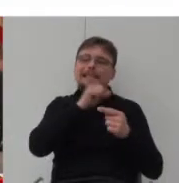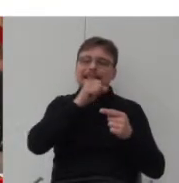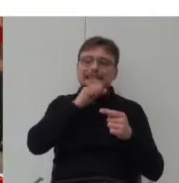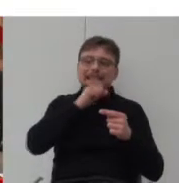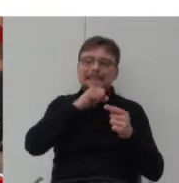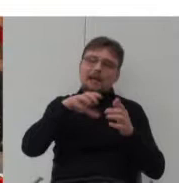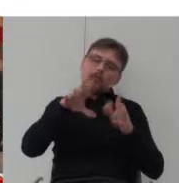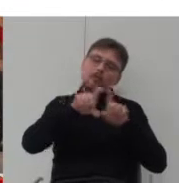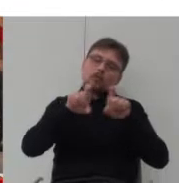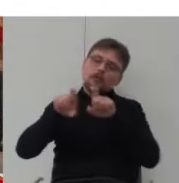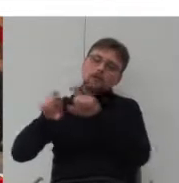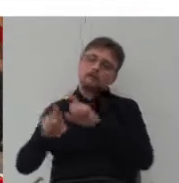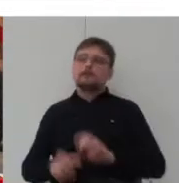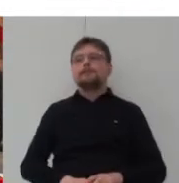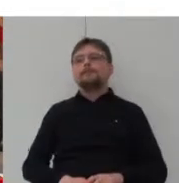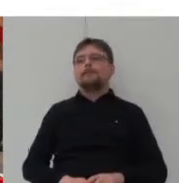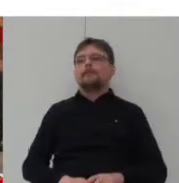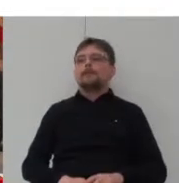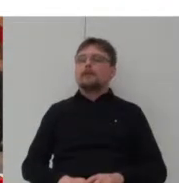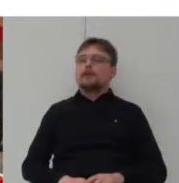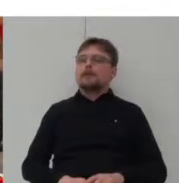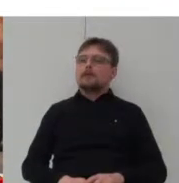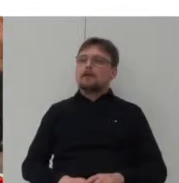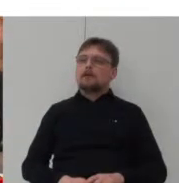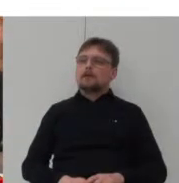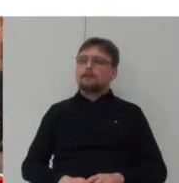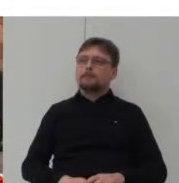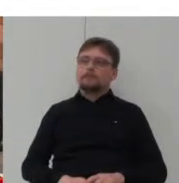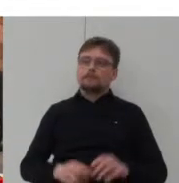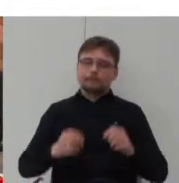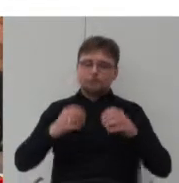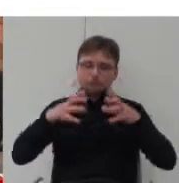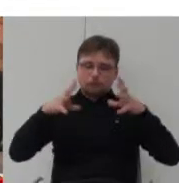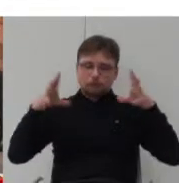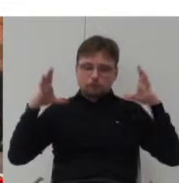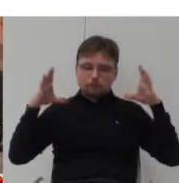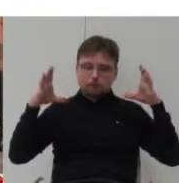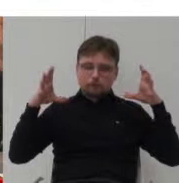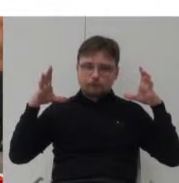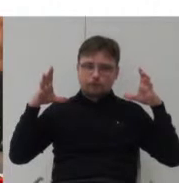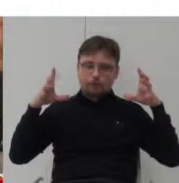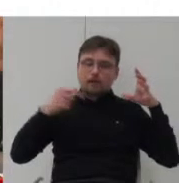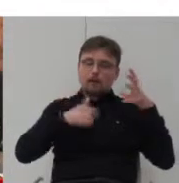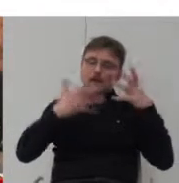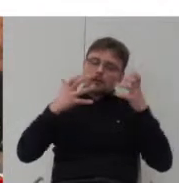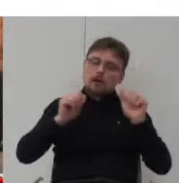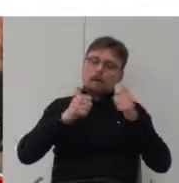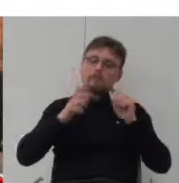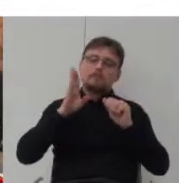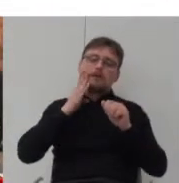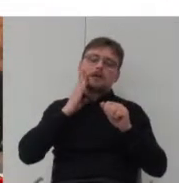kwartałową. I tutaj jest przybliżenie te mieszkania. Zależało mi na tym, żeby mieszkania nie były